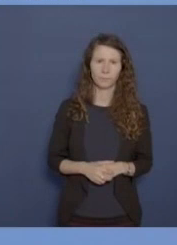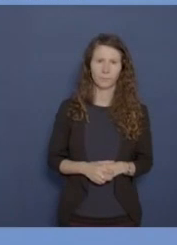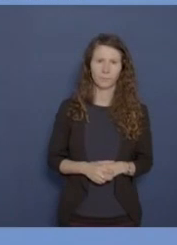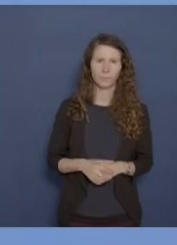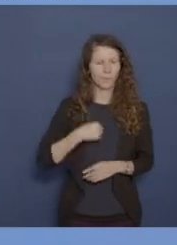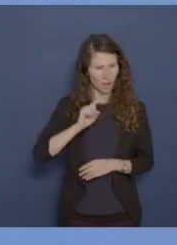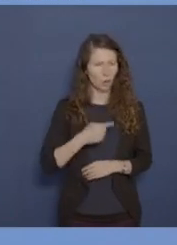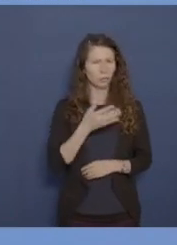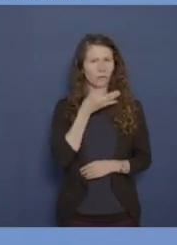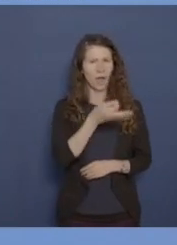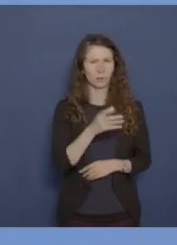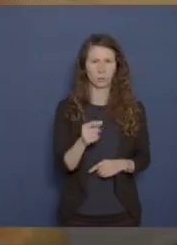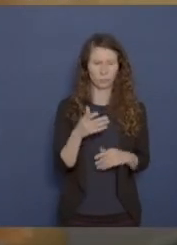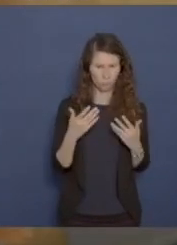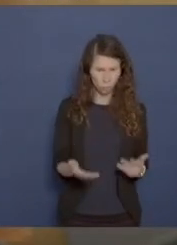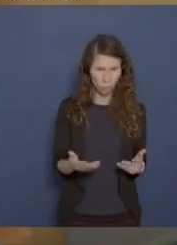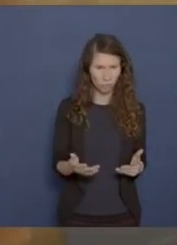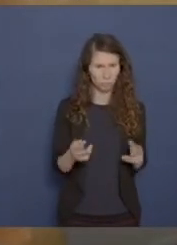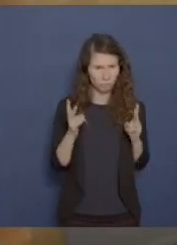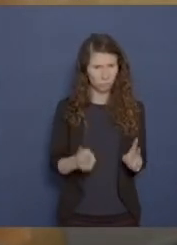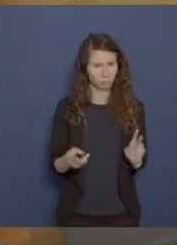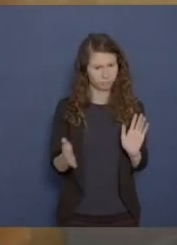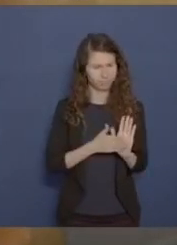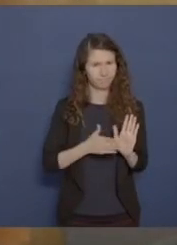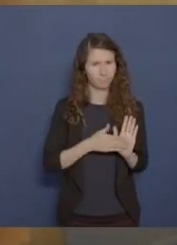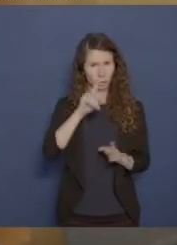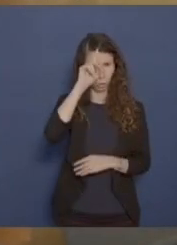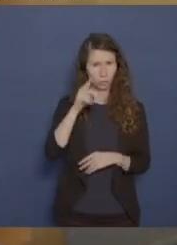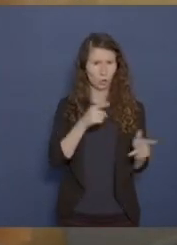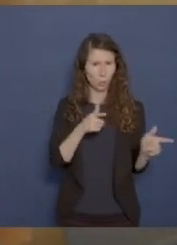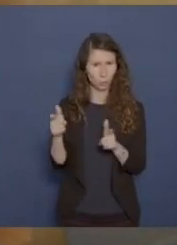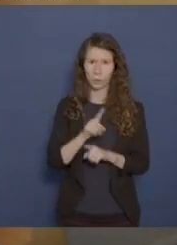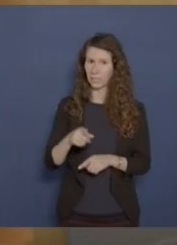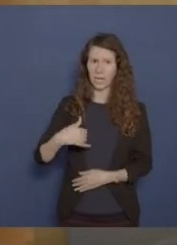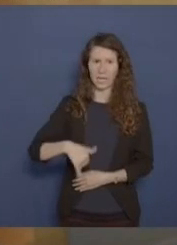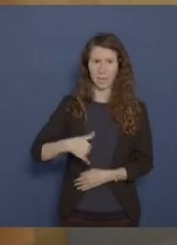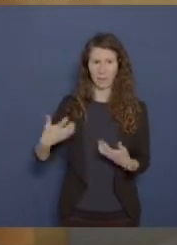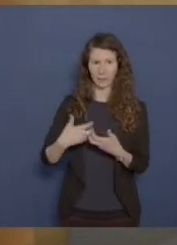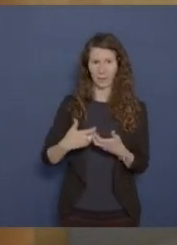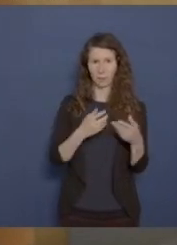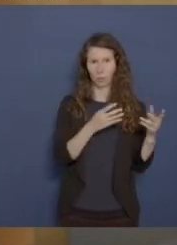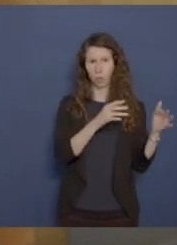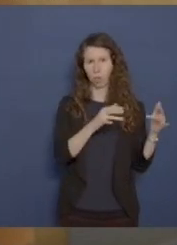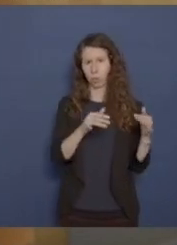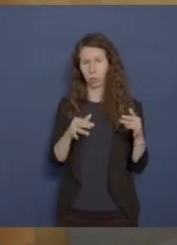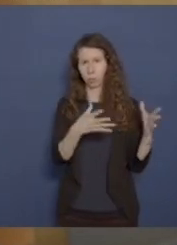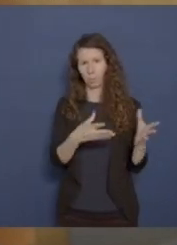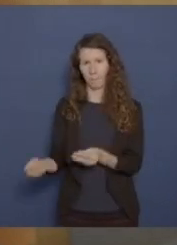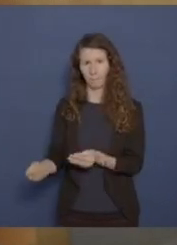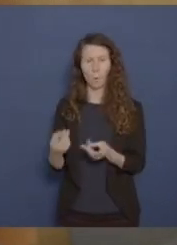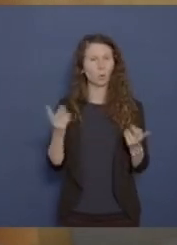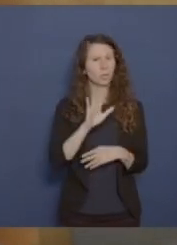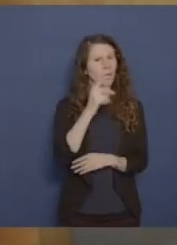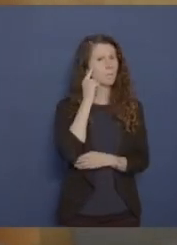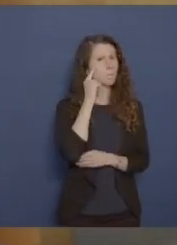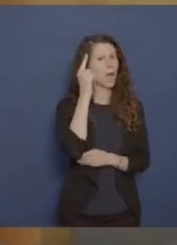mal meine Frage gewesen. Sind das denn Tatsachen, dass diese deutsche Rüstung nicht beim Jemen-Krieg landet oder ist es lediglich Ihre Auffassung oder